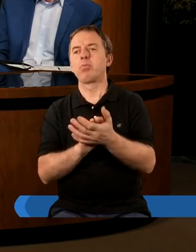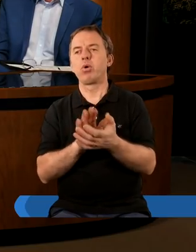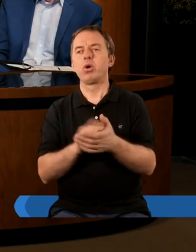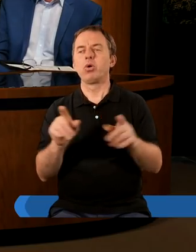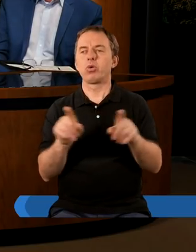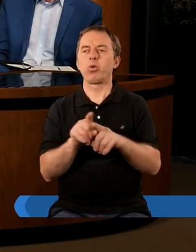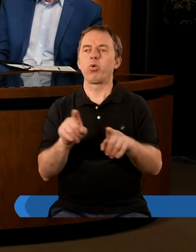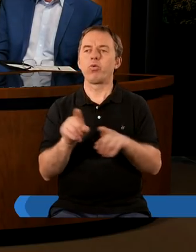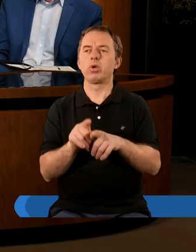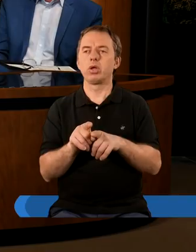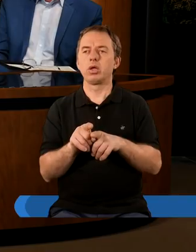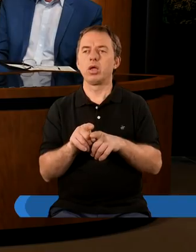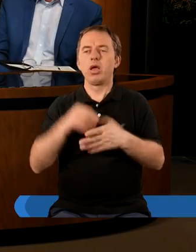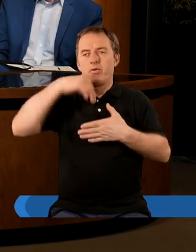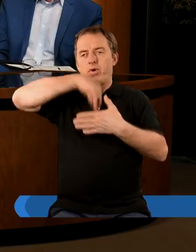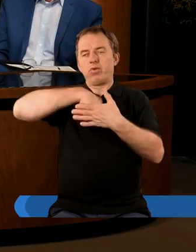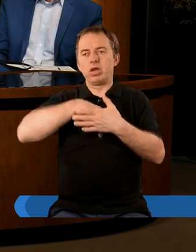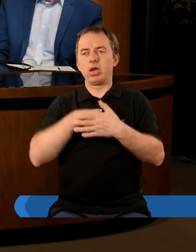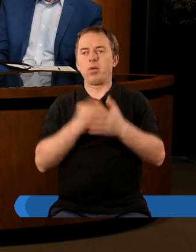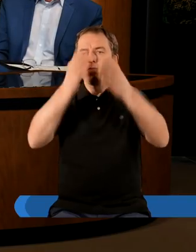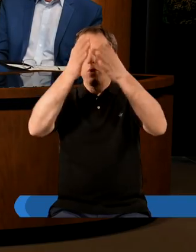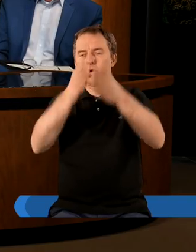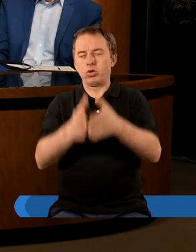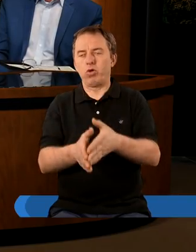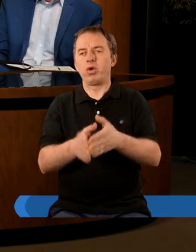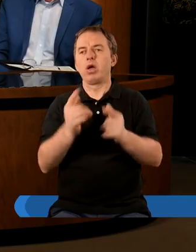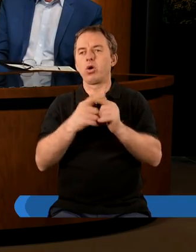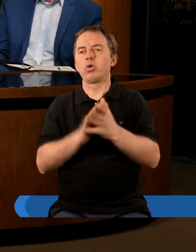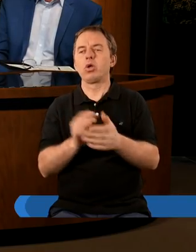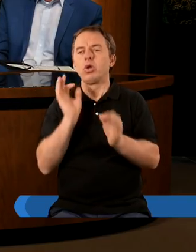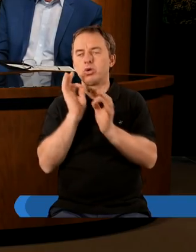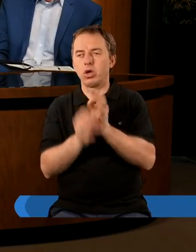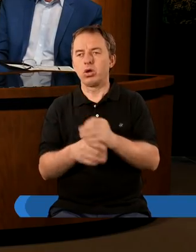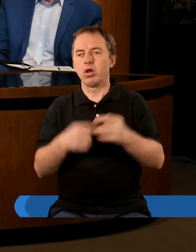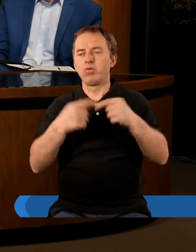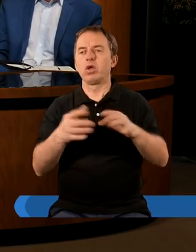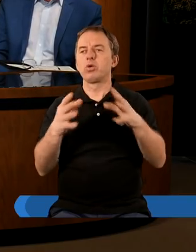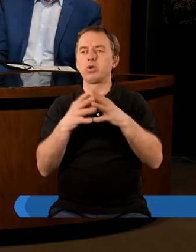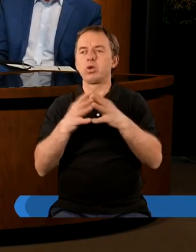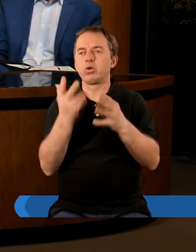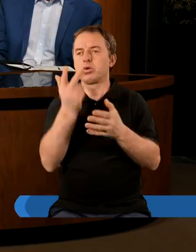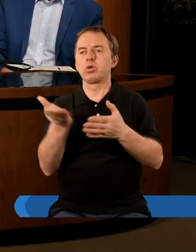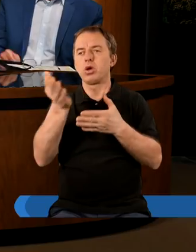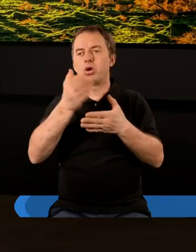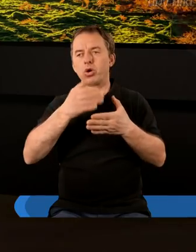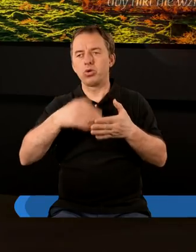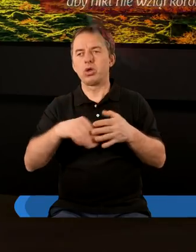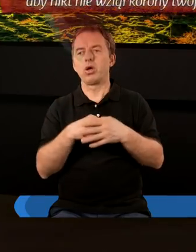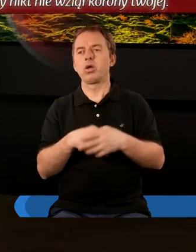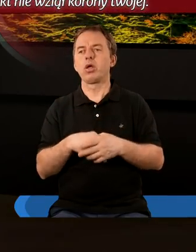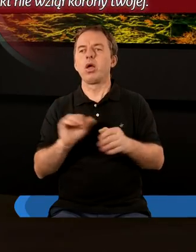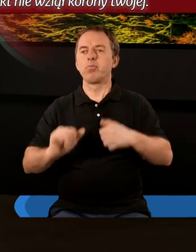ale również ta wewnętrzna postawa tego kościoła prawda szczególnie werset 10 3 rozdziału